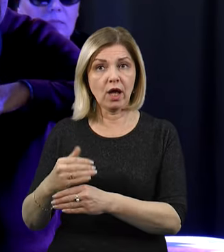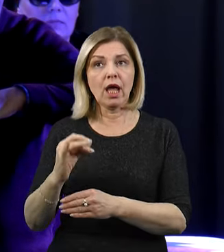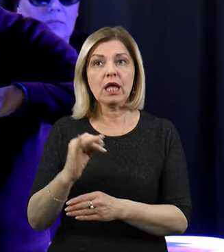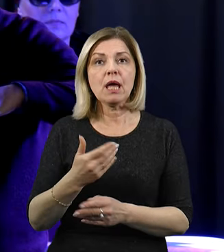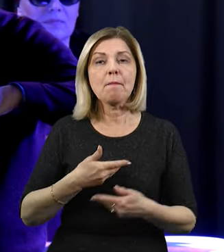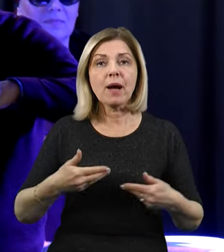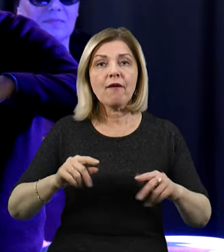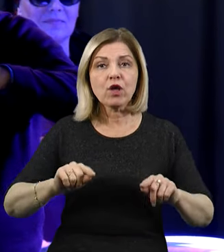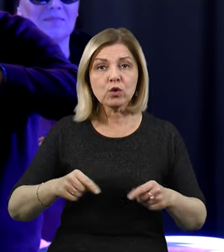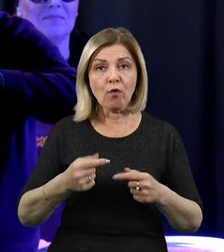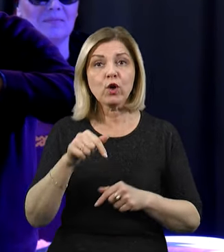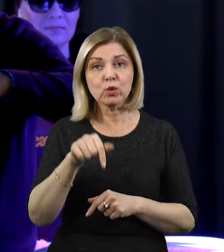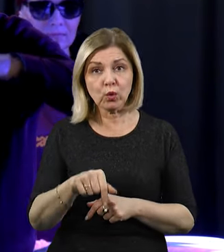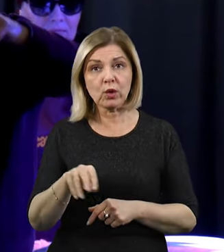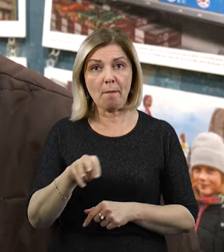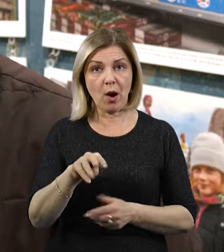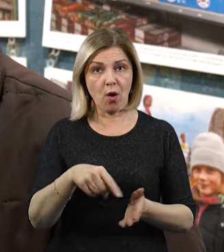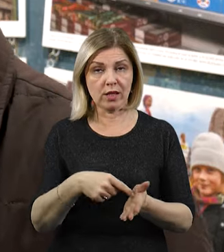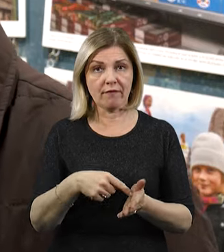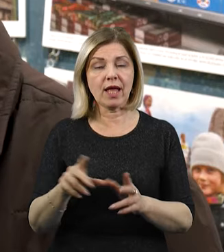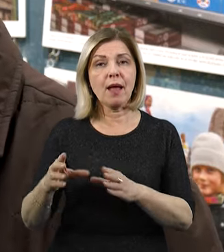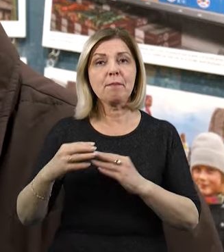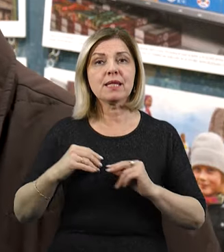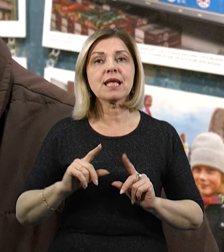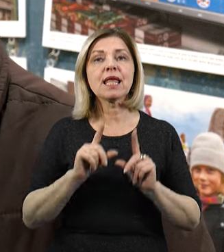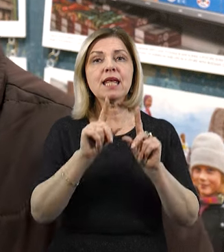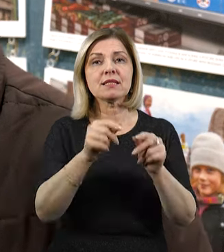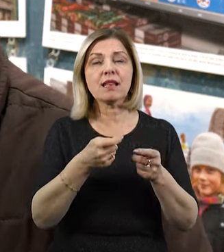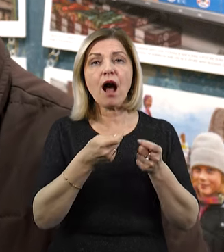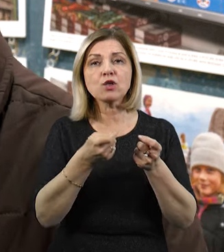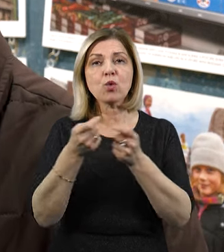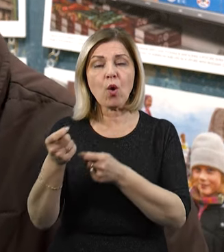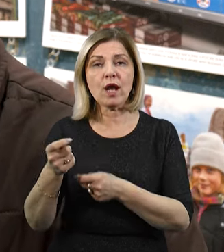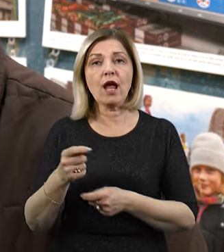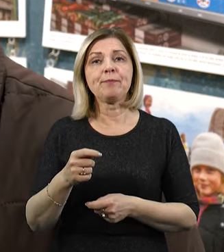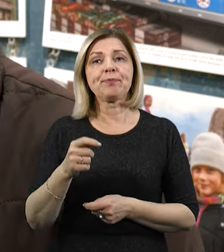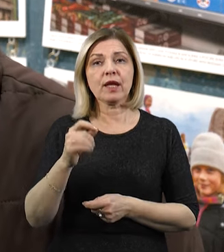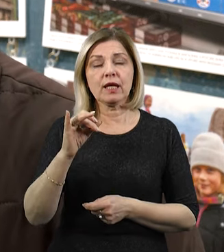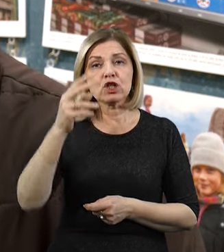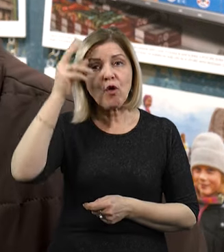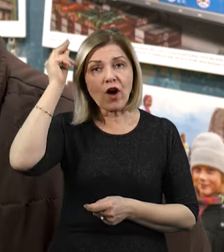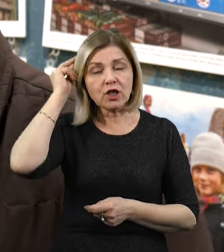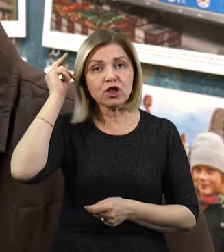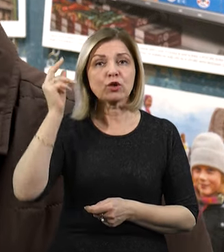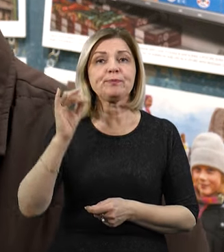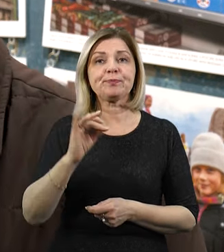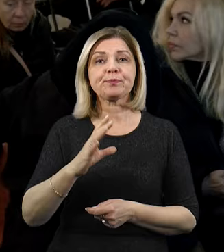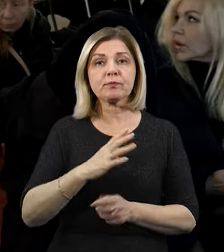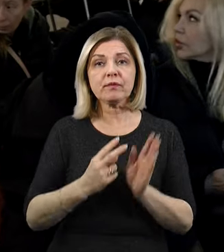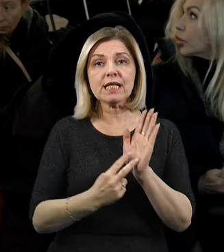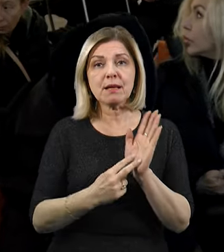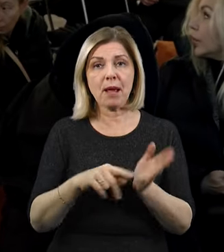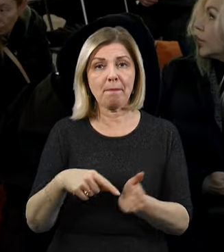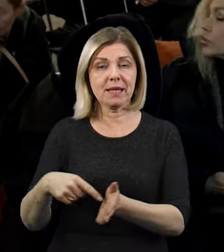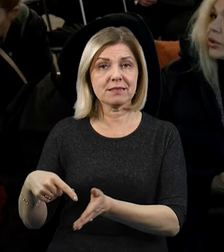відновлювали її тут, у Миколаєві. Ми вже їздили з нею на гастролі, ми були влітку в Словаччині, ми проїхали всю Словаччину, ми були в семи містах.